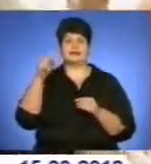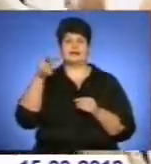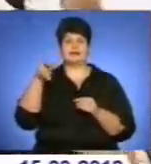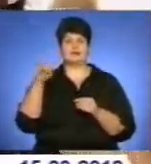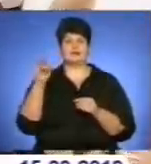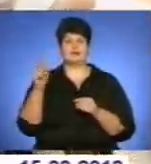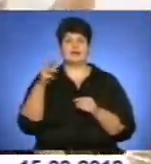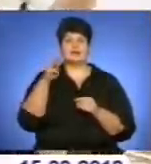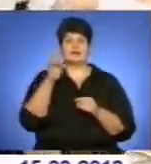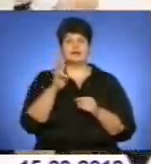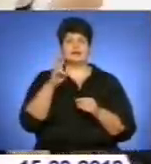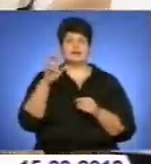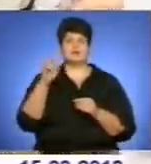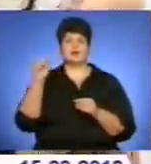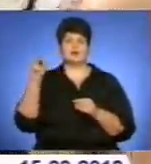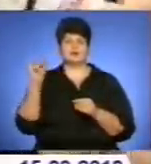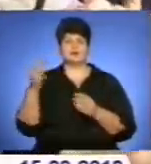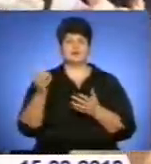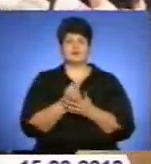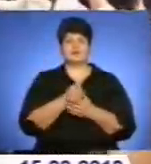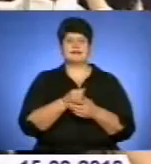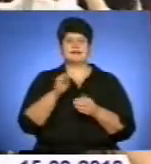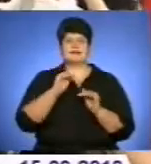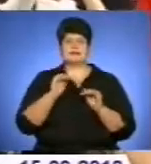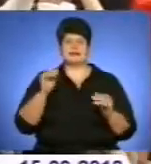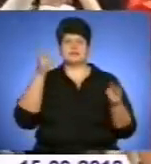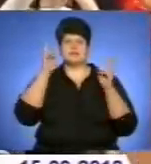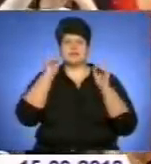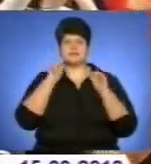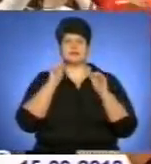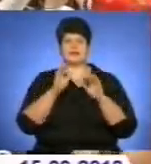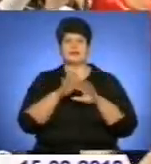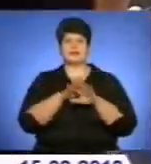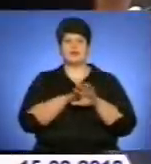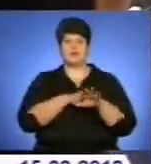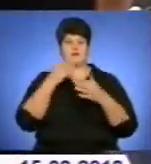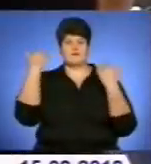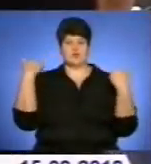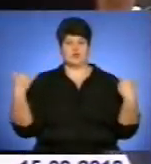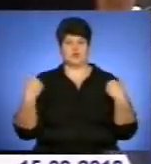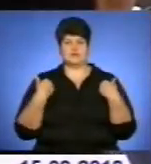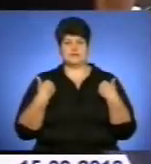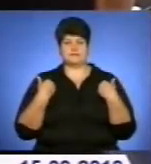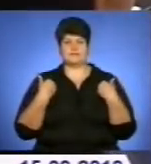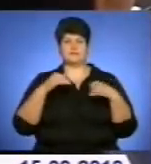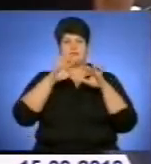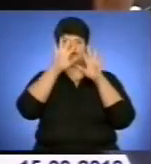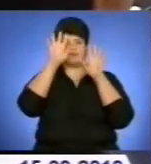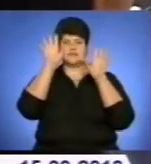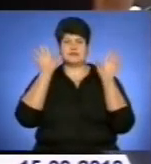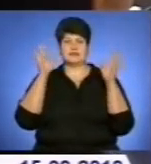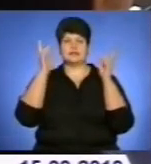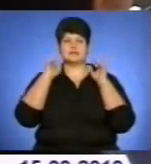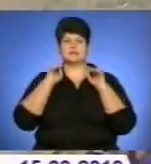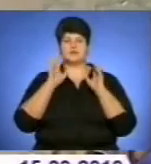І я дякую своєму майстру по зачісці, також по макіяжу. Переможцями конкурсу стали у номінації «Чоловіча модна зачіска».